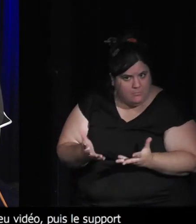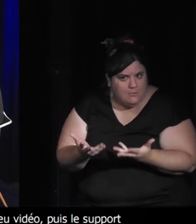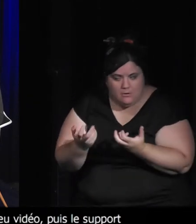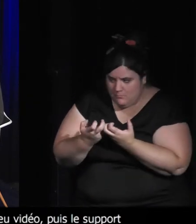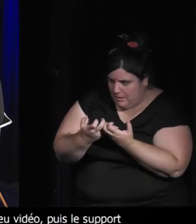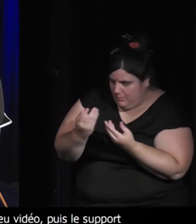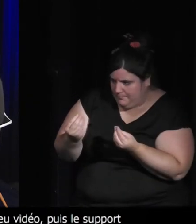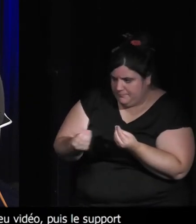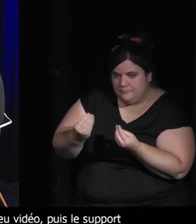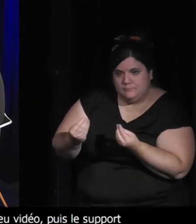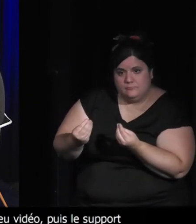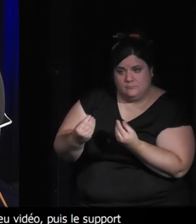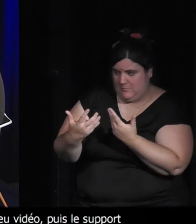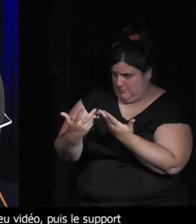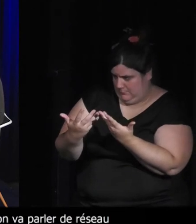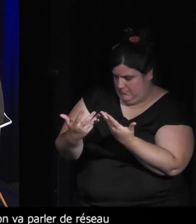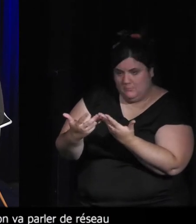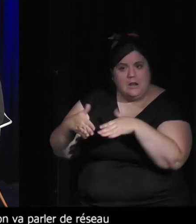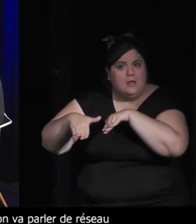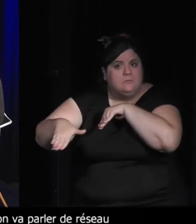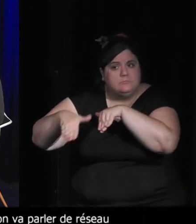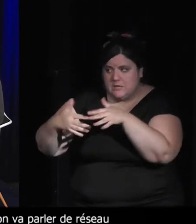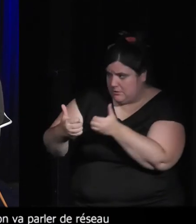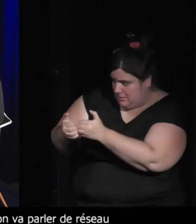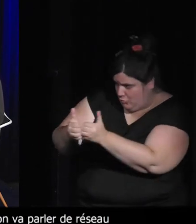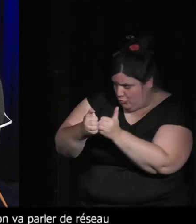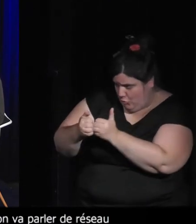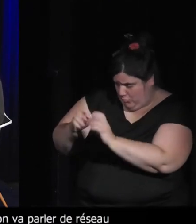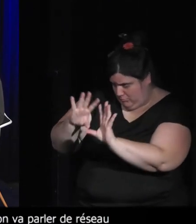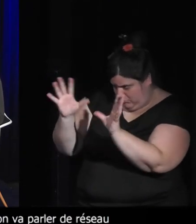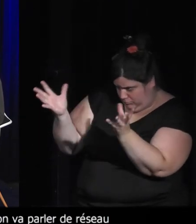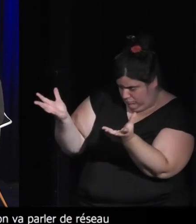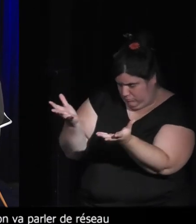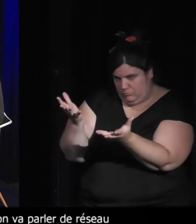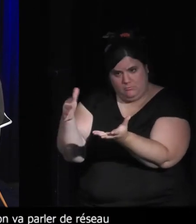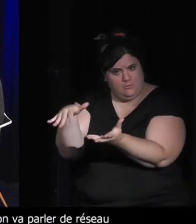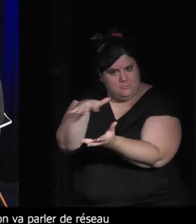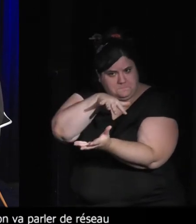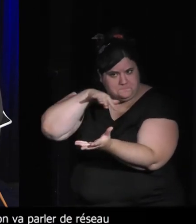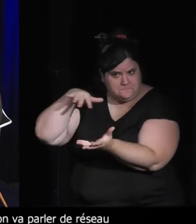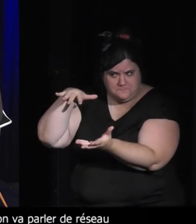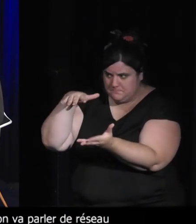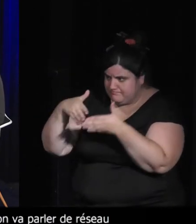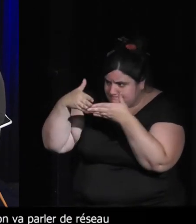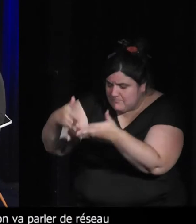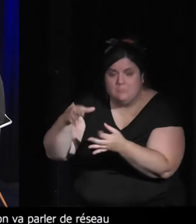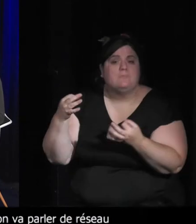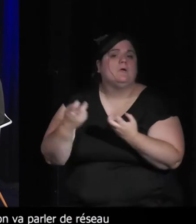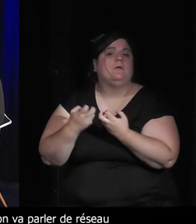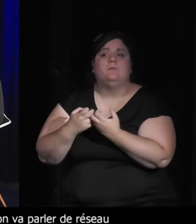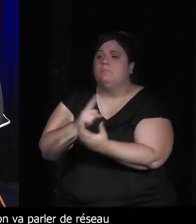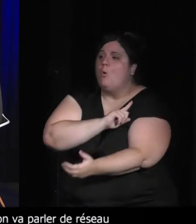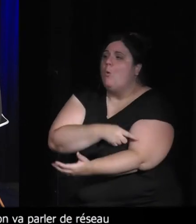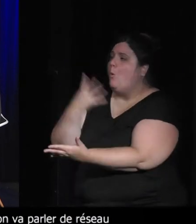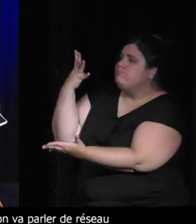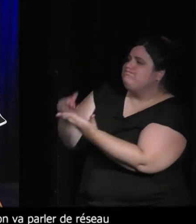se transmet par rapport à ces mécaniques de jeu ? Est-ce qu'on est dans un univers de jeu totalement, comme on le disait tout à l'heure, avec des ressources infinies ? bref, et qui donne